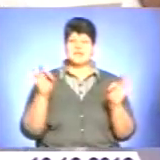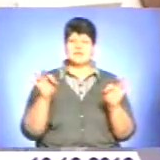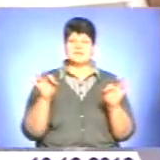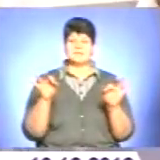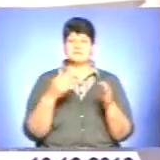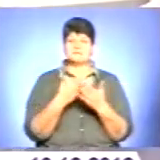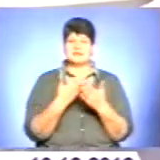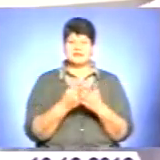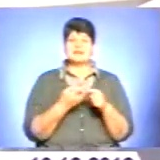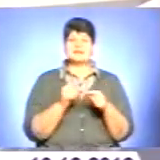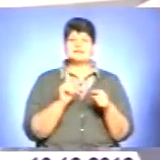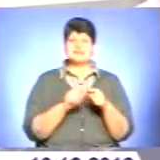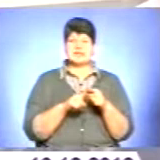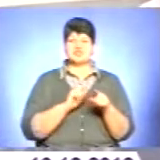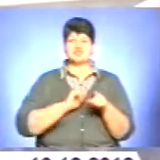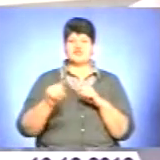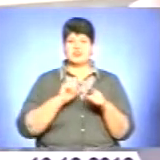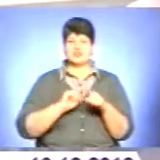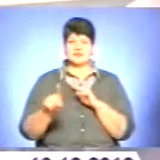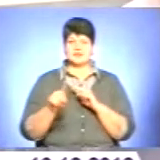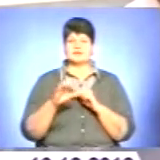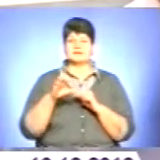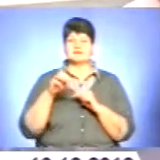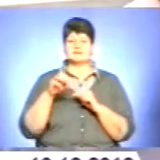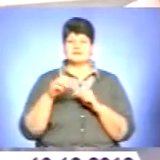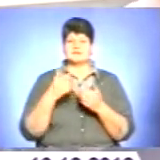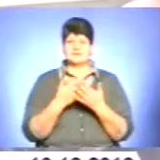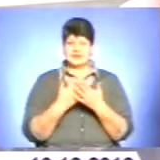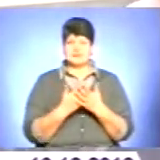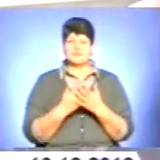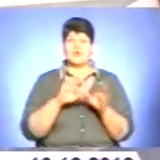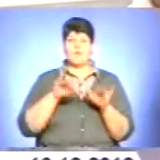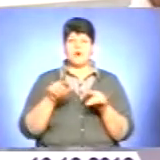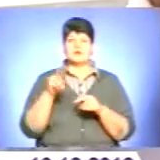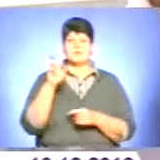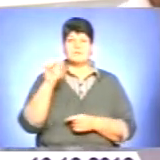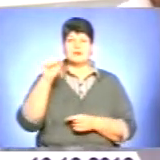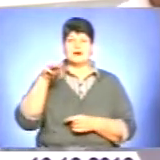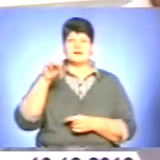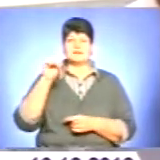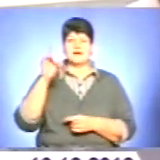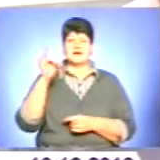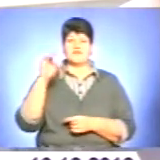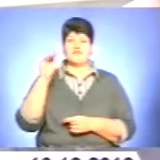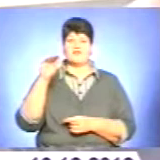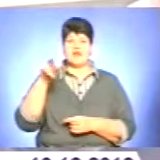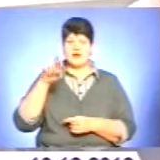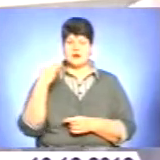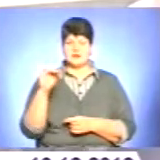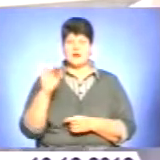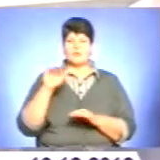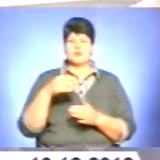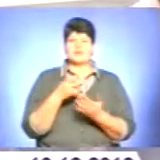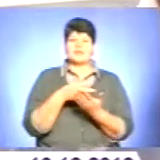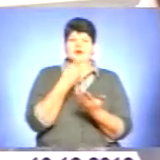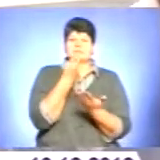сам по собі, це найшвидший стиль. Потім йде по швидкості батерфляй, потім йде плавання на спині, і